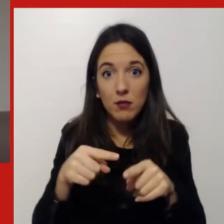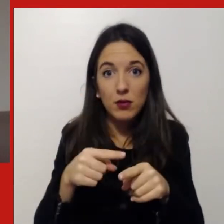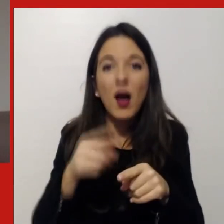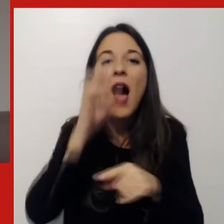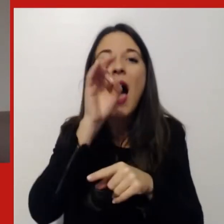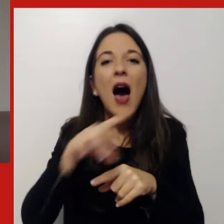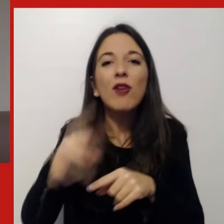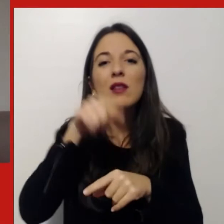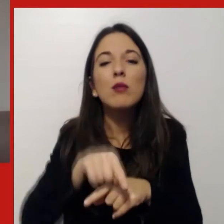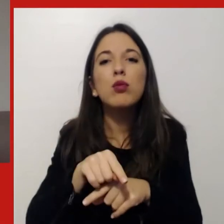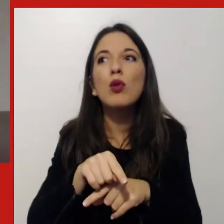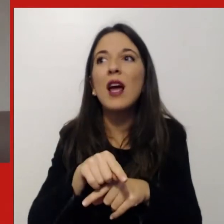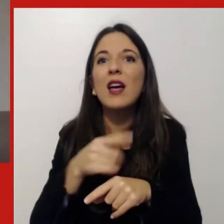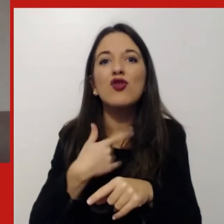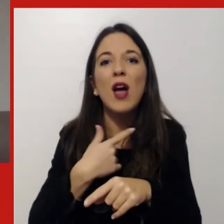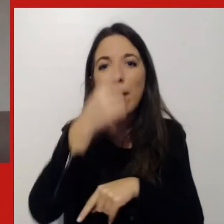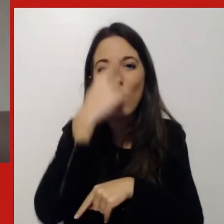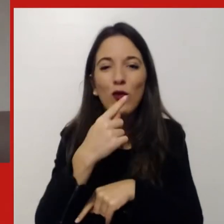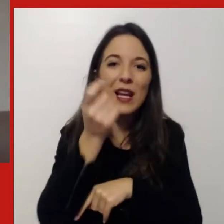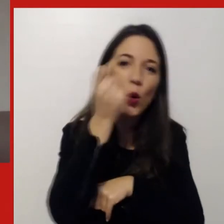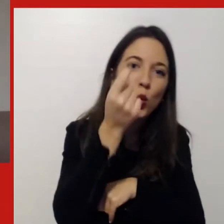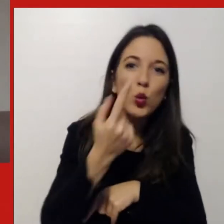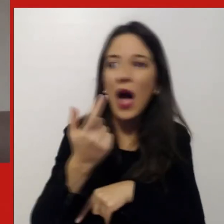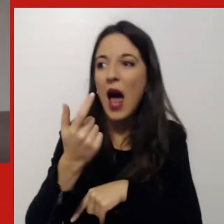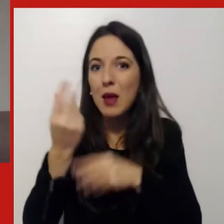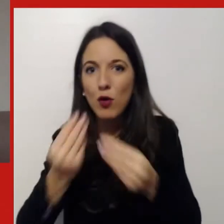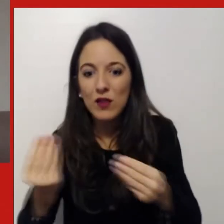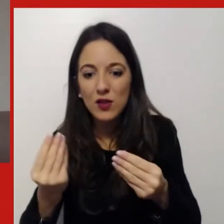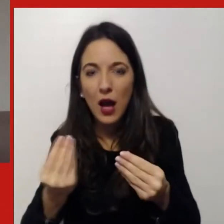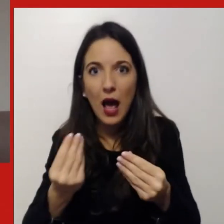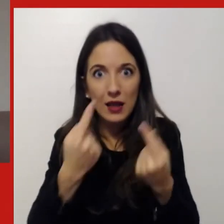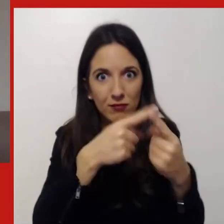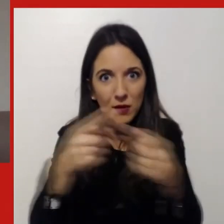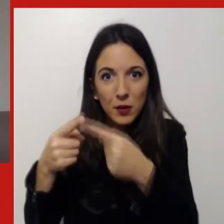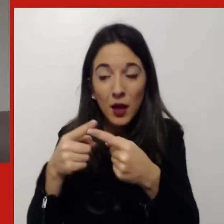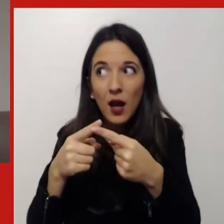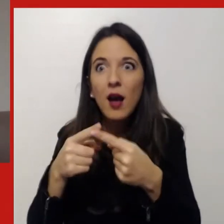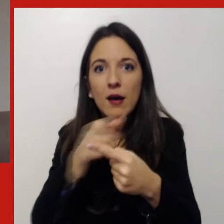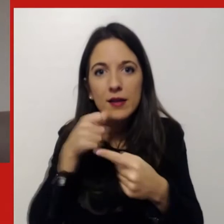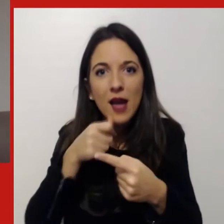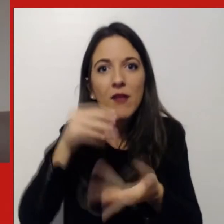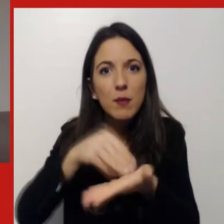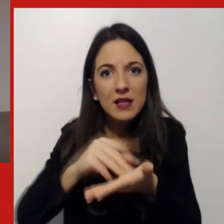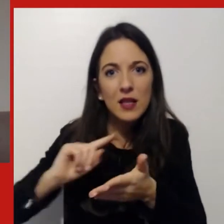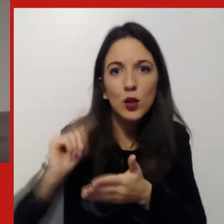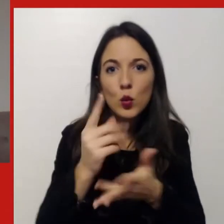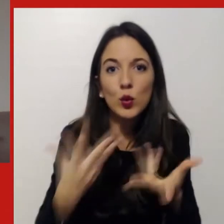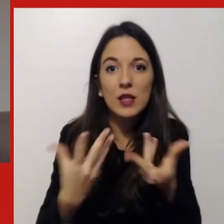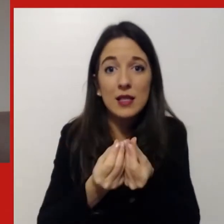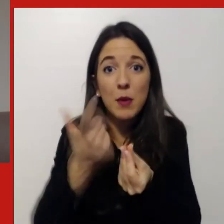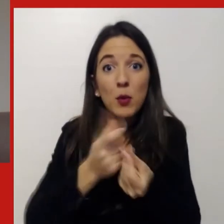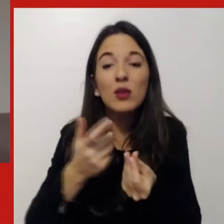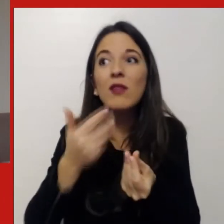di profili personali e culturali molto diversi fra di loro che portino al tavolo punti di vista sul mondo, in generale sulle cose anche